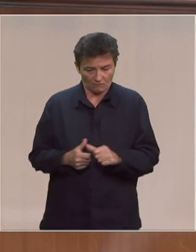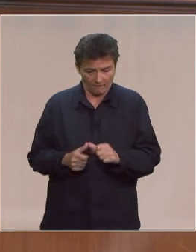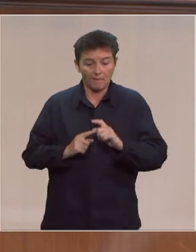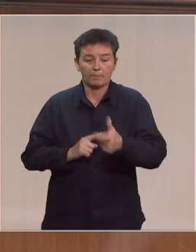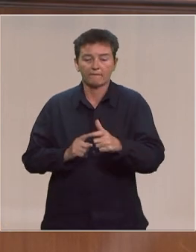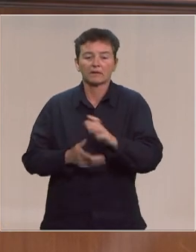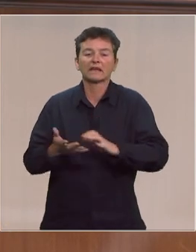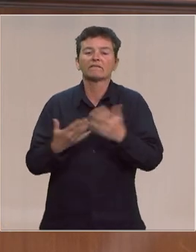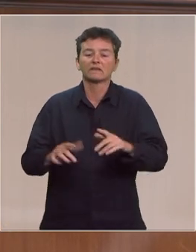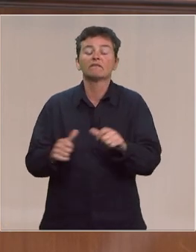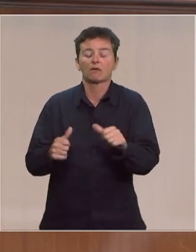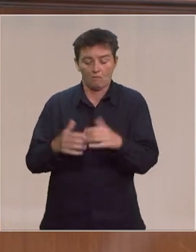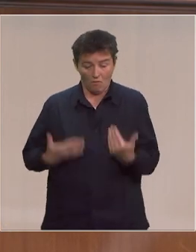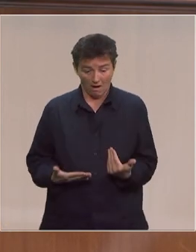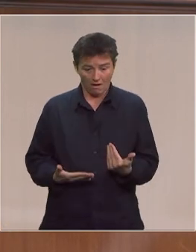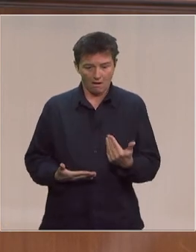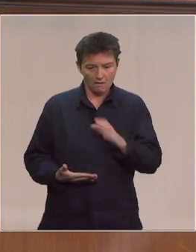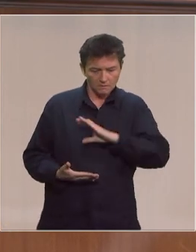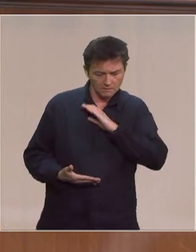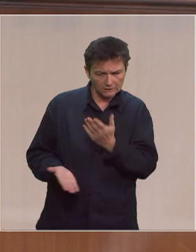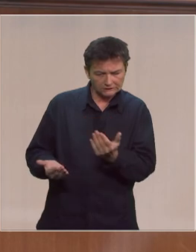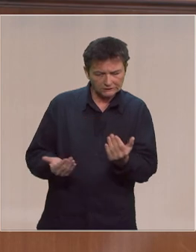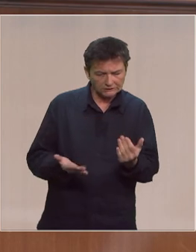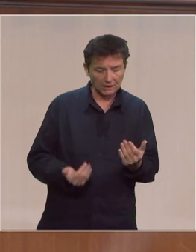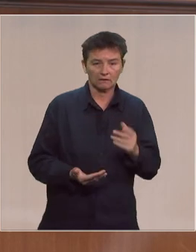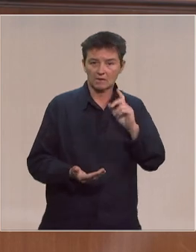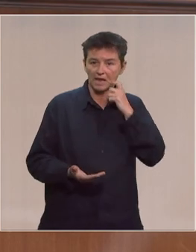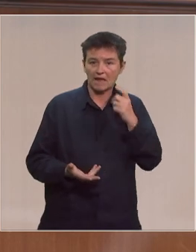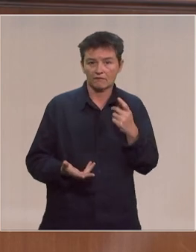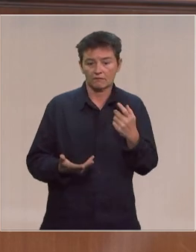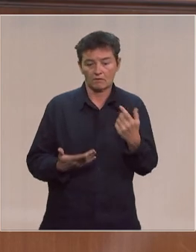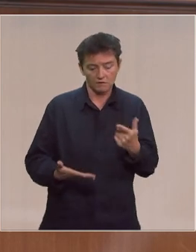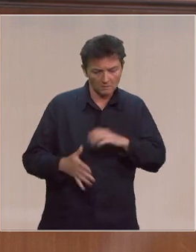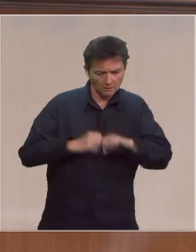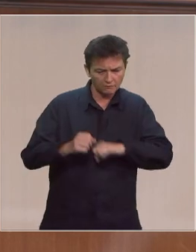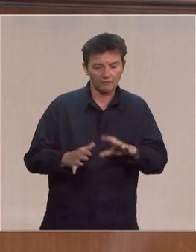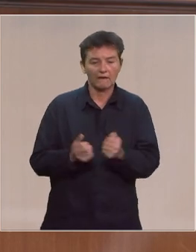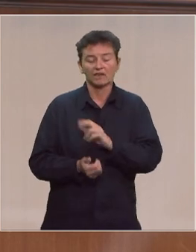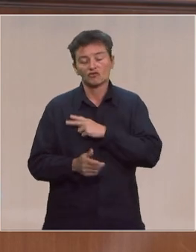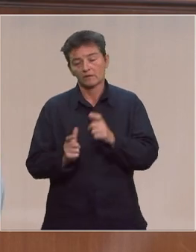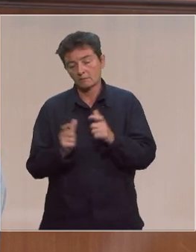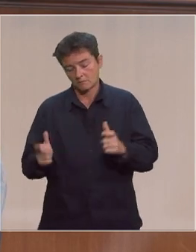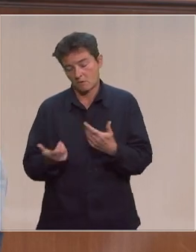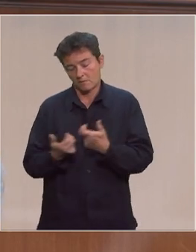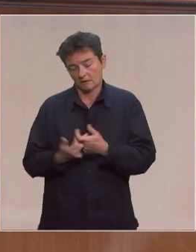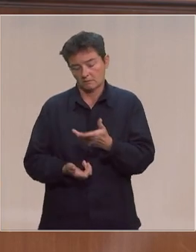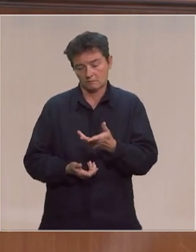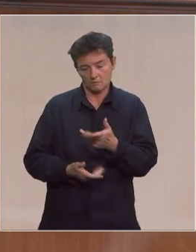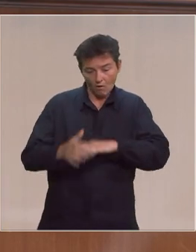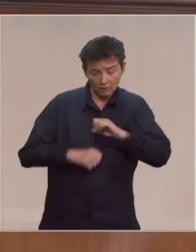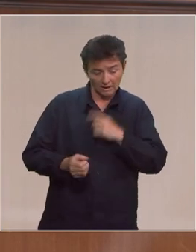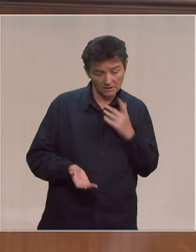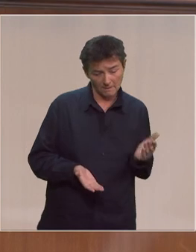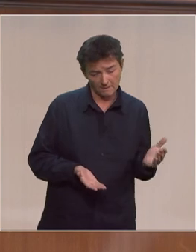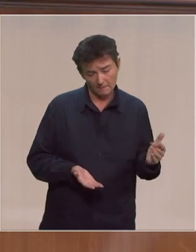la crise pendant la crise nous allons chercher les élèves c'est tout le quadrillage que nous faisons et auquel je faisais référence avec les chefs d'établissement nous